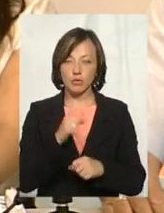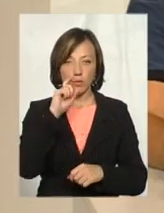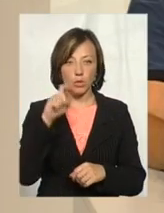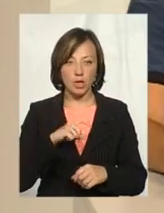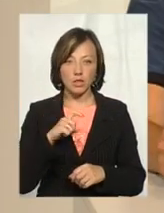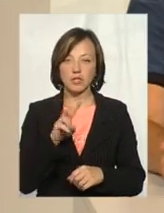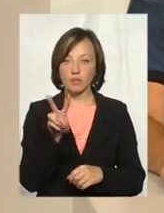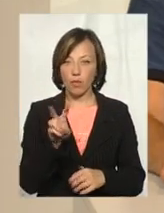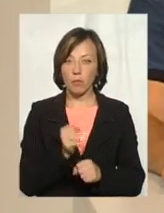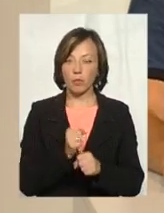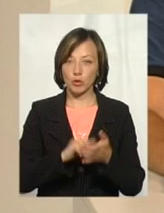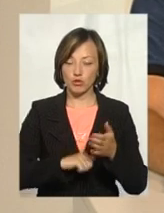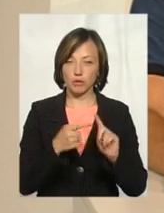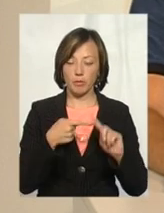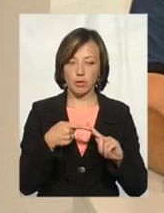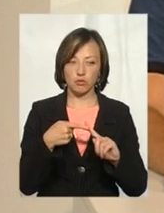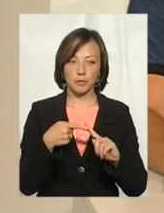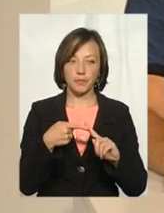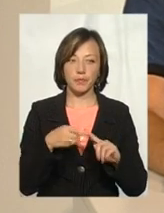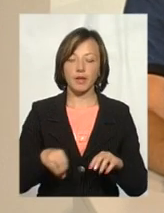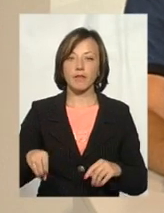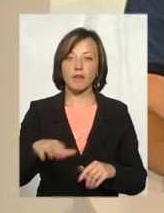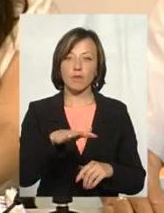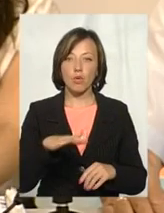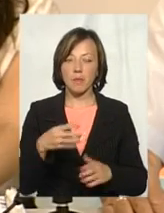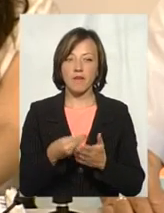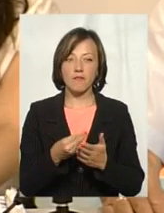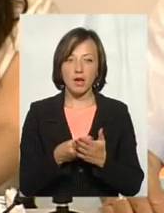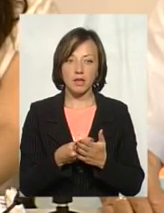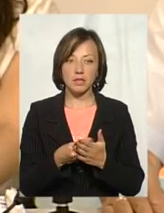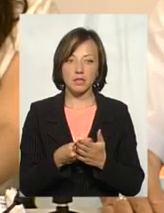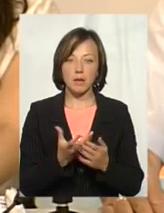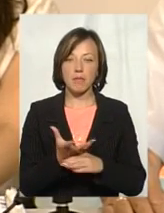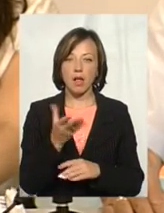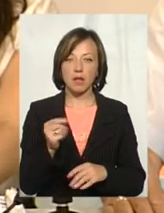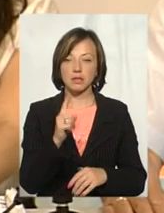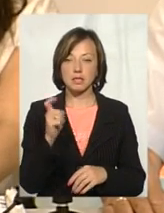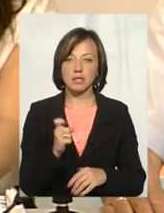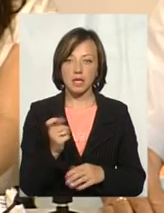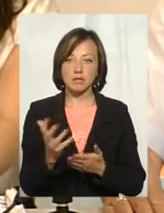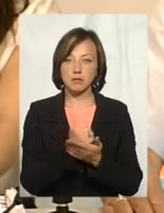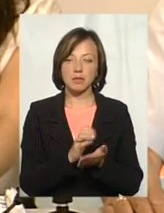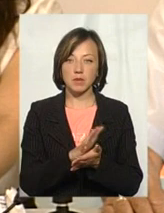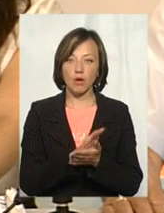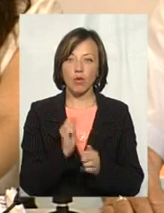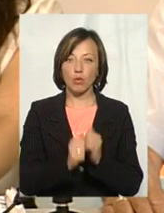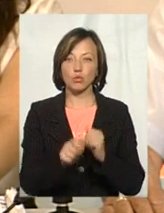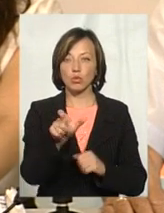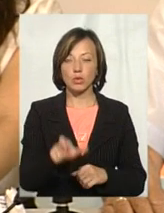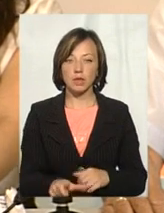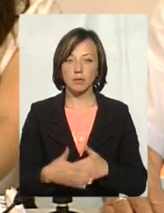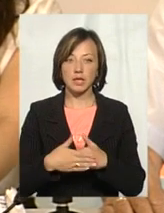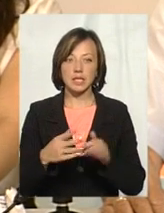Україні. З двох причин. Перше. В Європі вартість плати за збір сміття від кожної людини